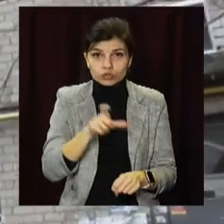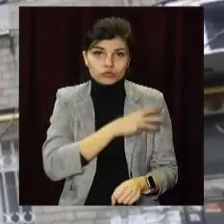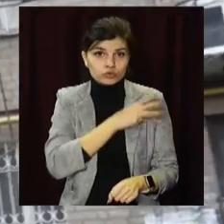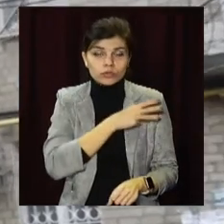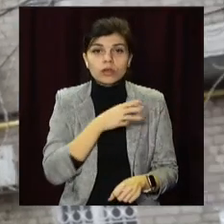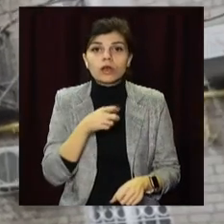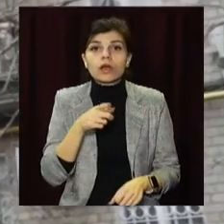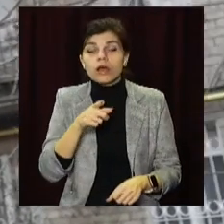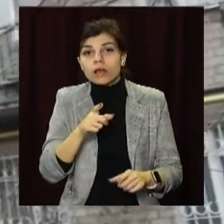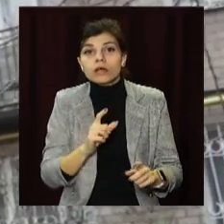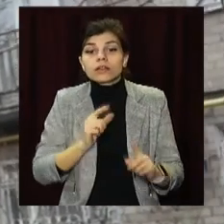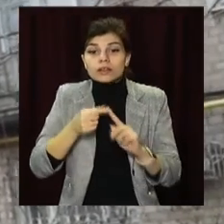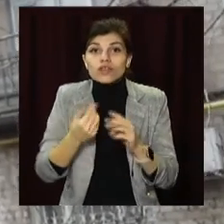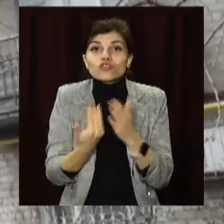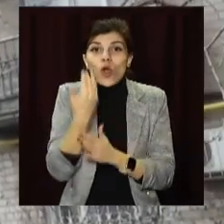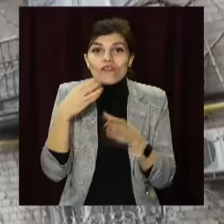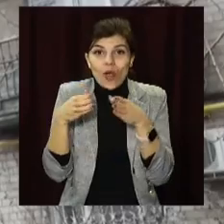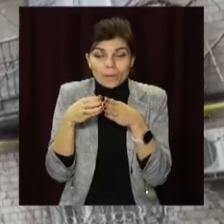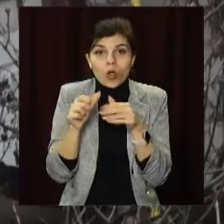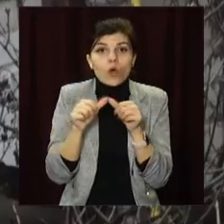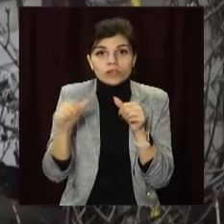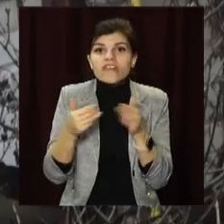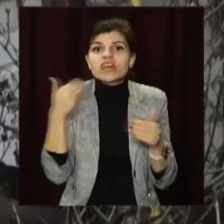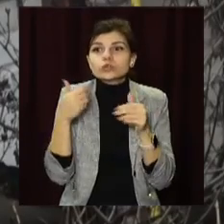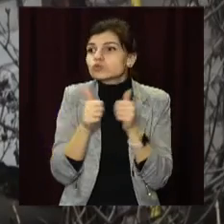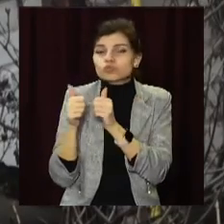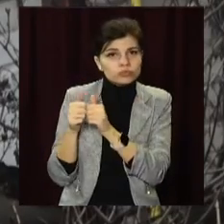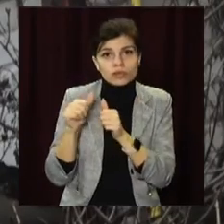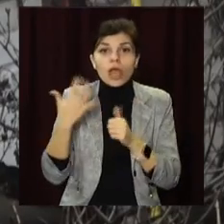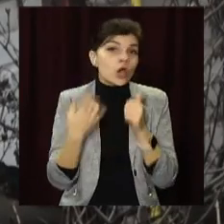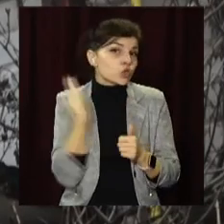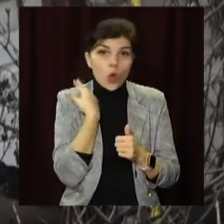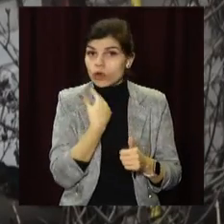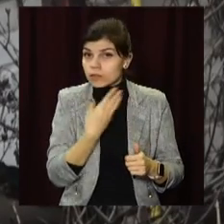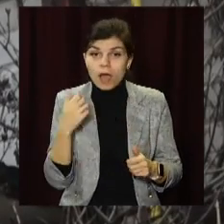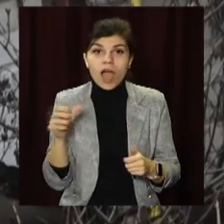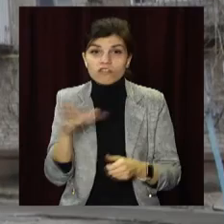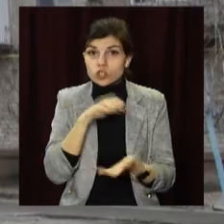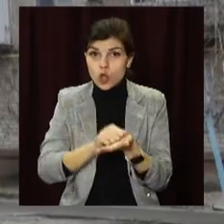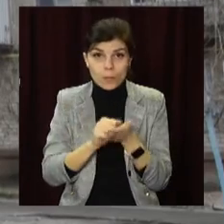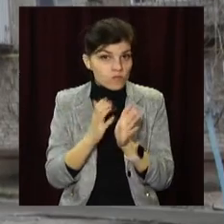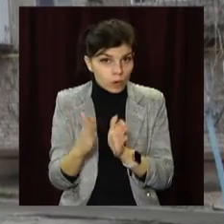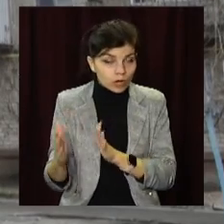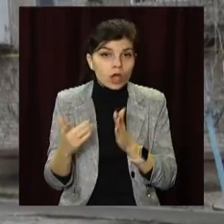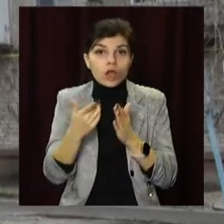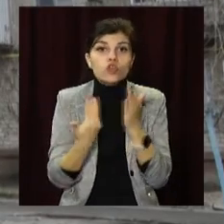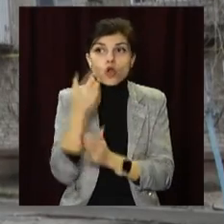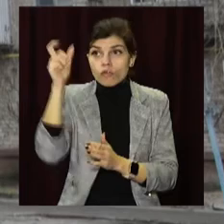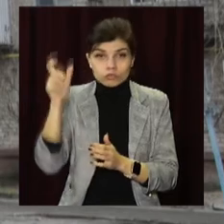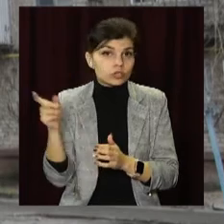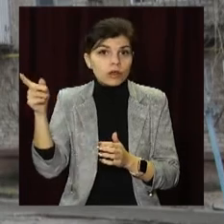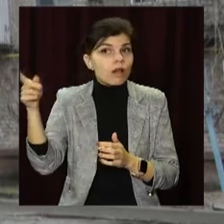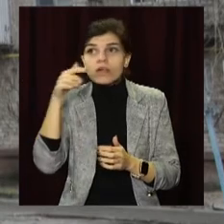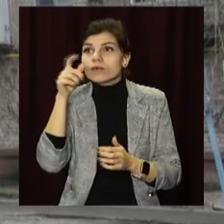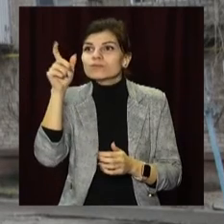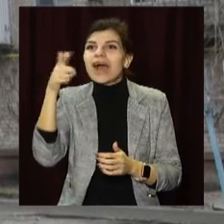компанії окремо від сусідів. Якщо боргів немає, а всі документи в порядку, новий постачальник не може відхилити заявку. Власне, як